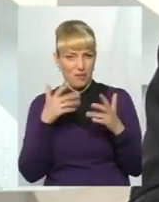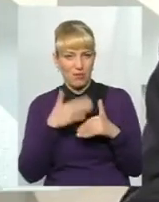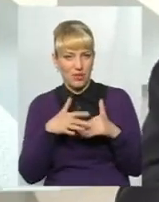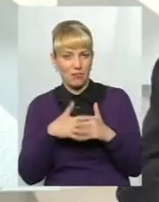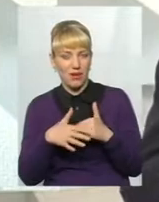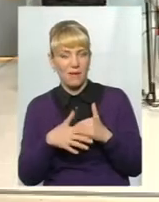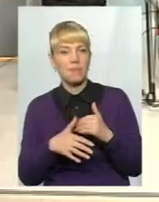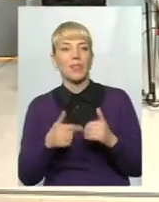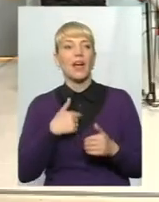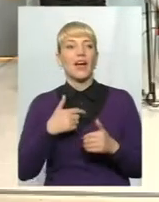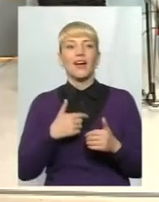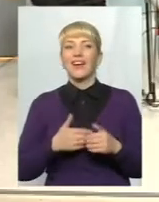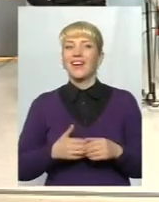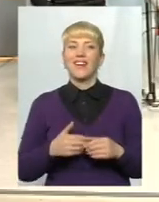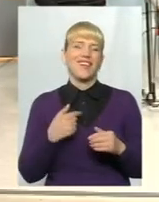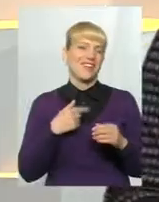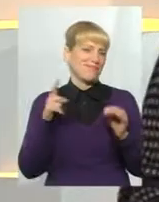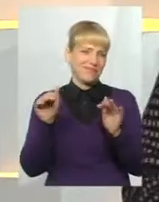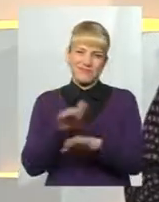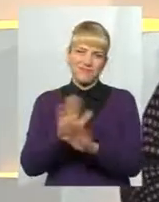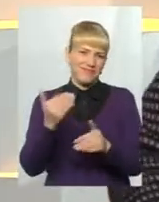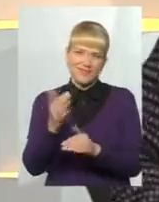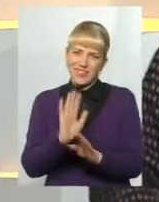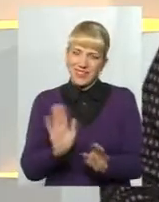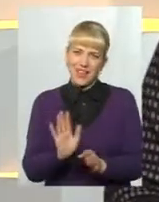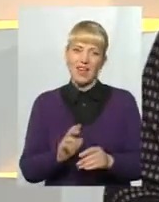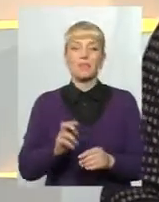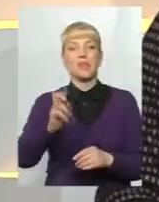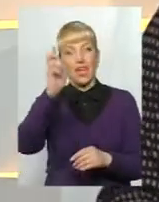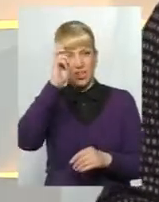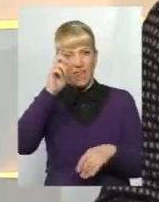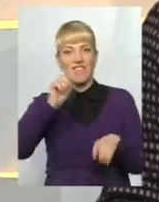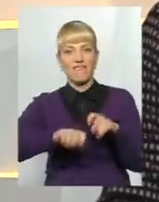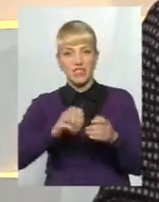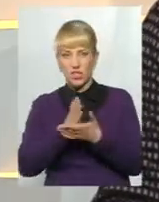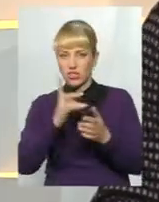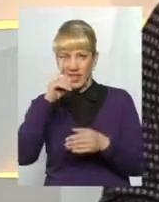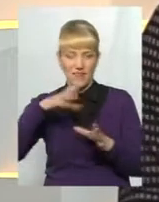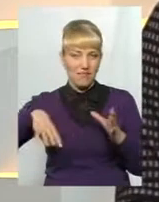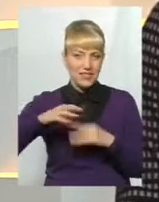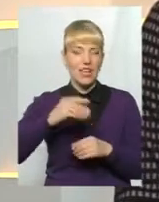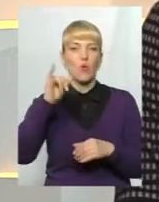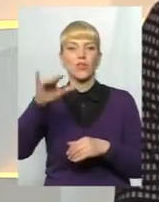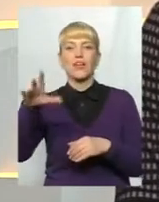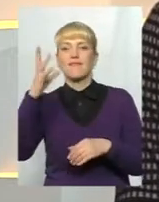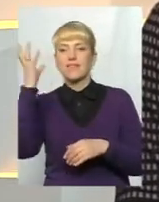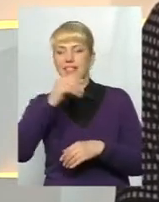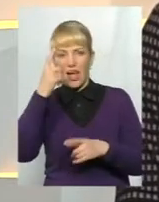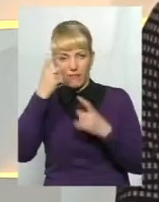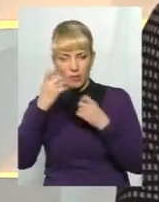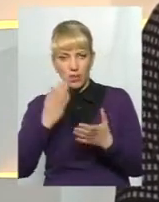дивна Віктор Майч, це не до вас абсолютно. Державна фіскальна служба знає все. В них вся інформація є, але вся